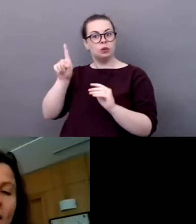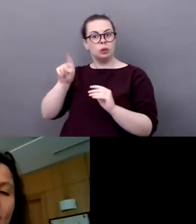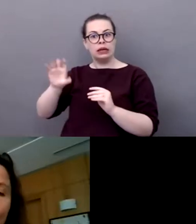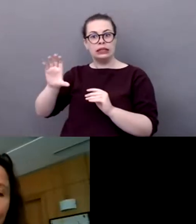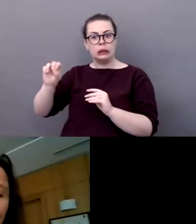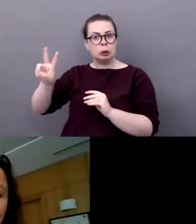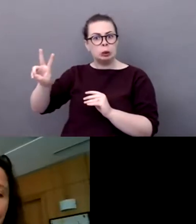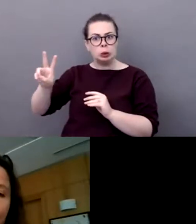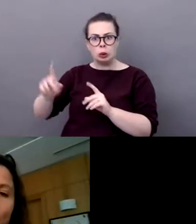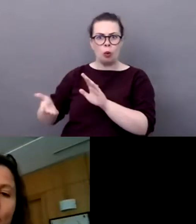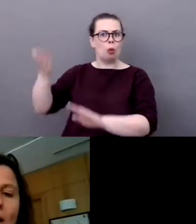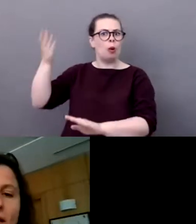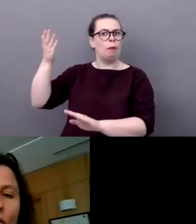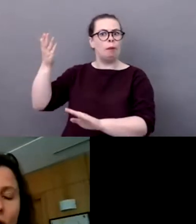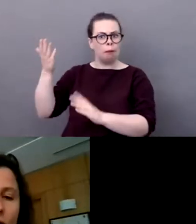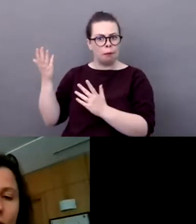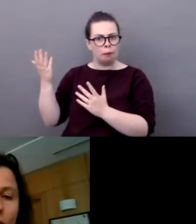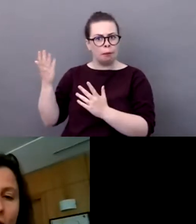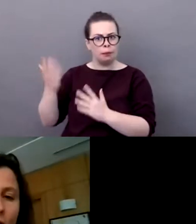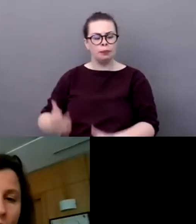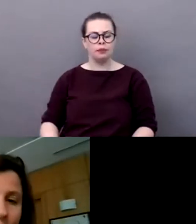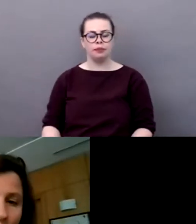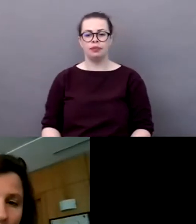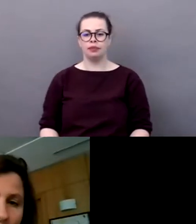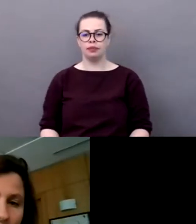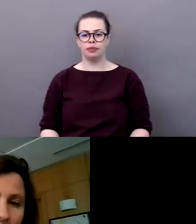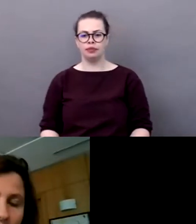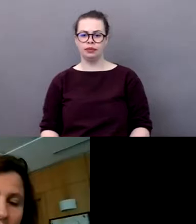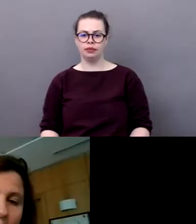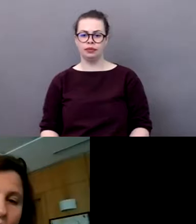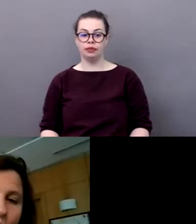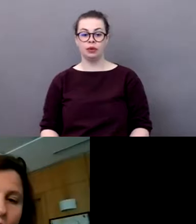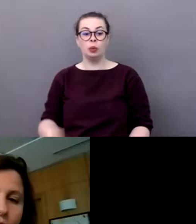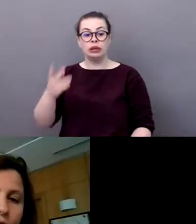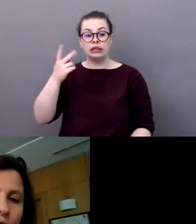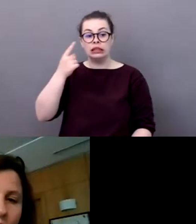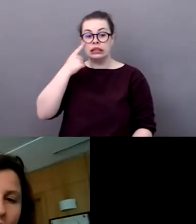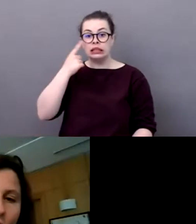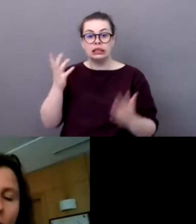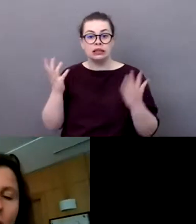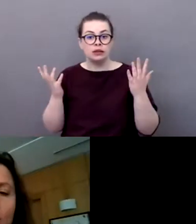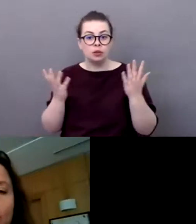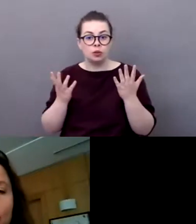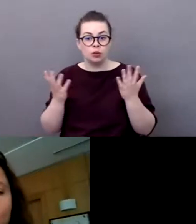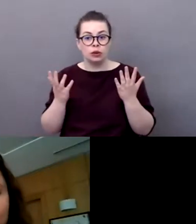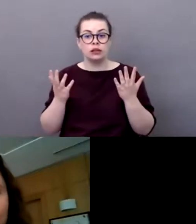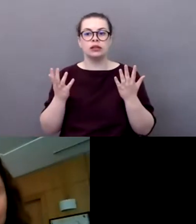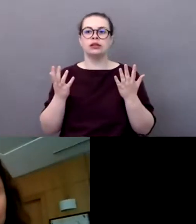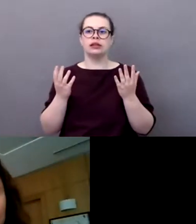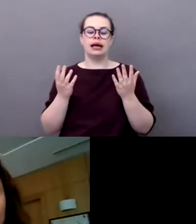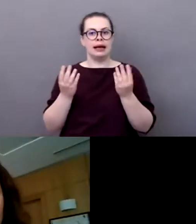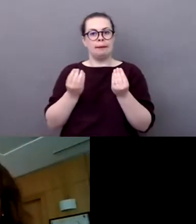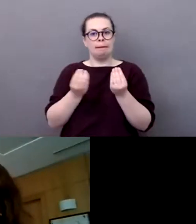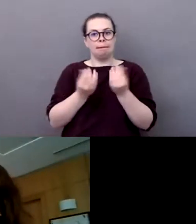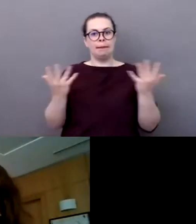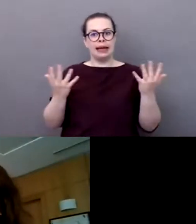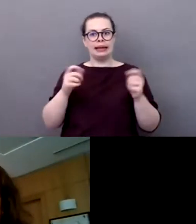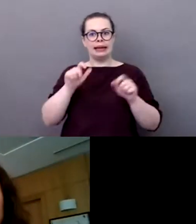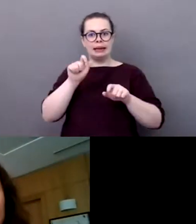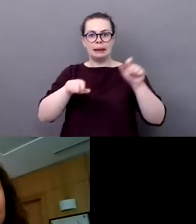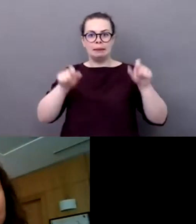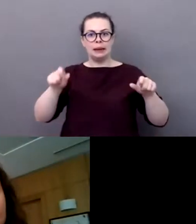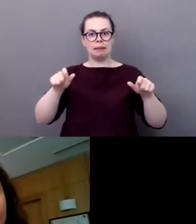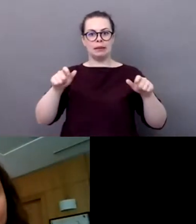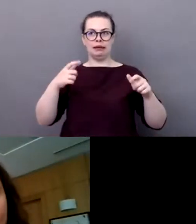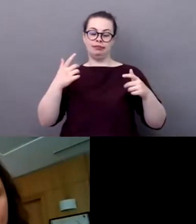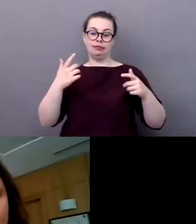'aller plutôt pratiquer en individuel que de manière encadrée dans un équipement sportif ou dans un club. Je pense que ce sont des pratiques qui